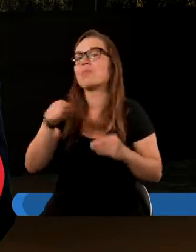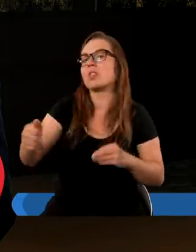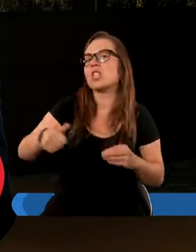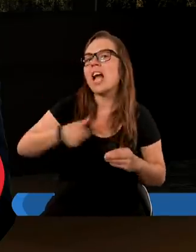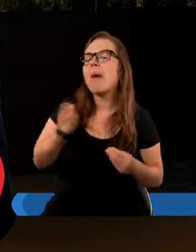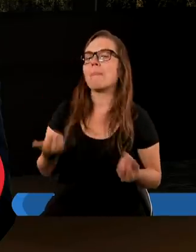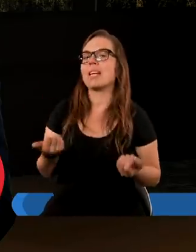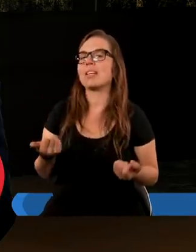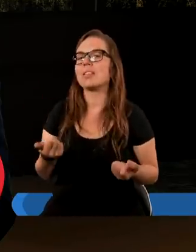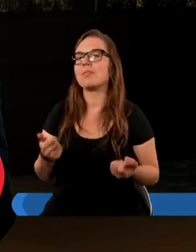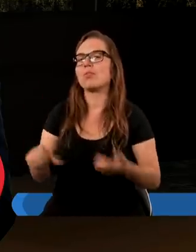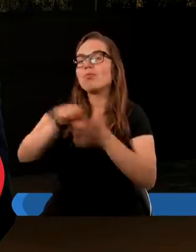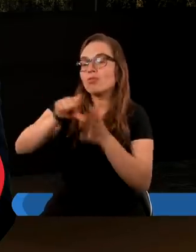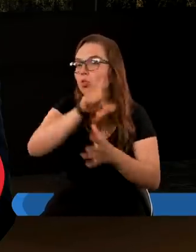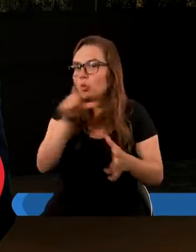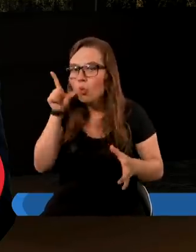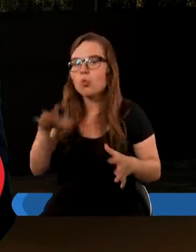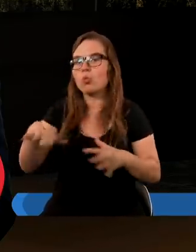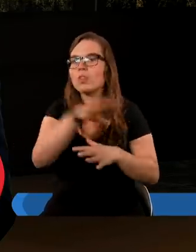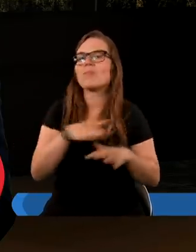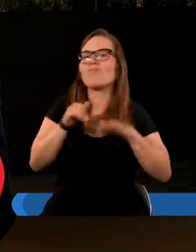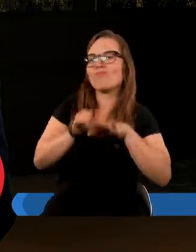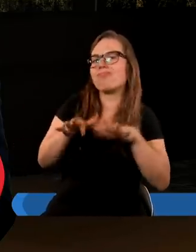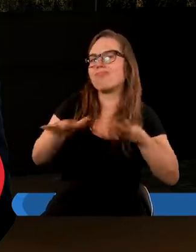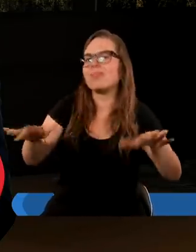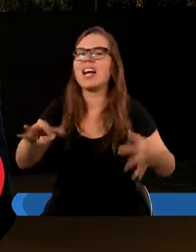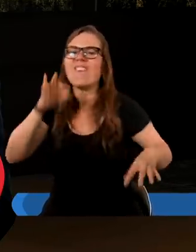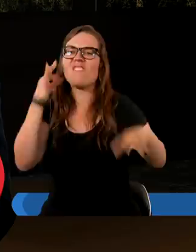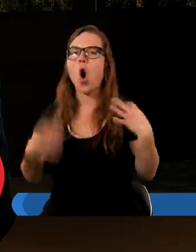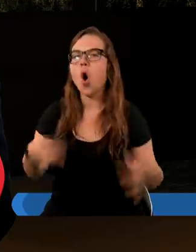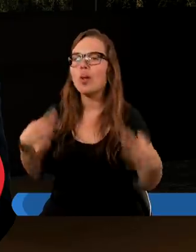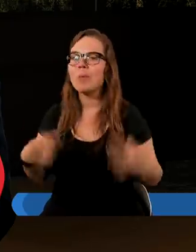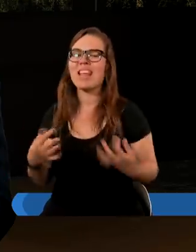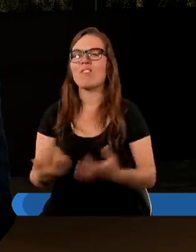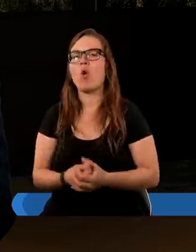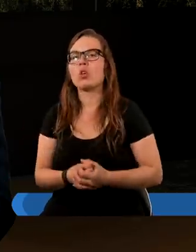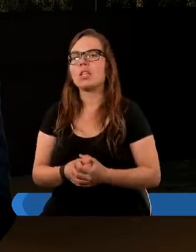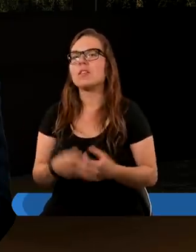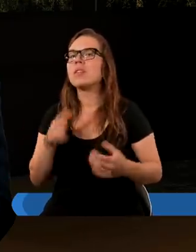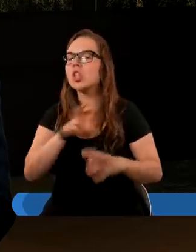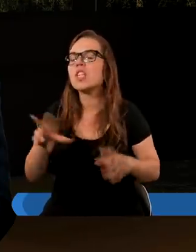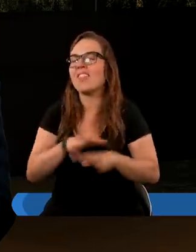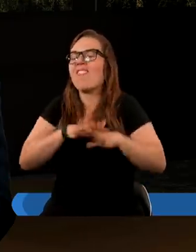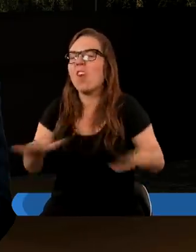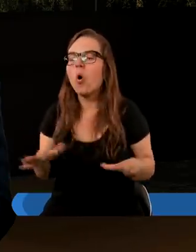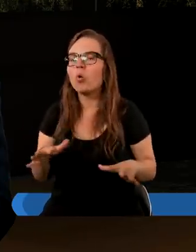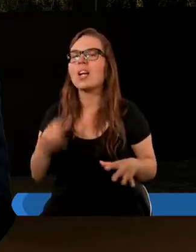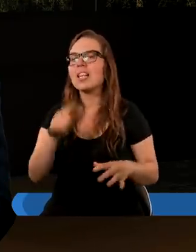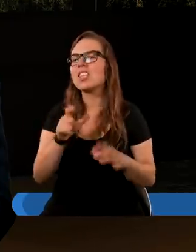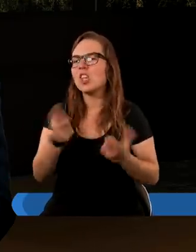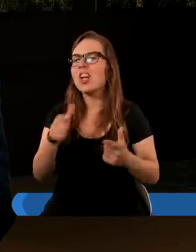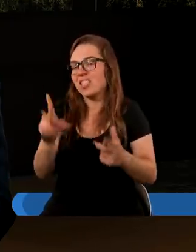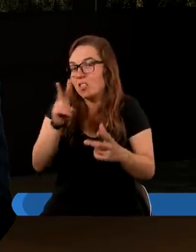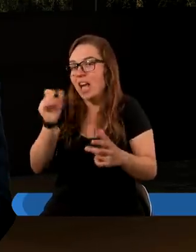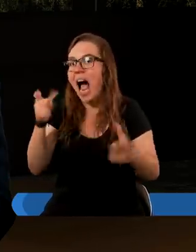wśród ludzi rozpowszechnić wątpliwość, czy w ogóle ktoś taki